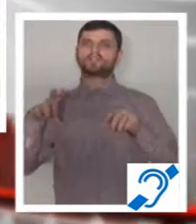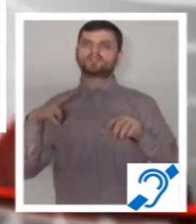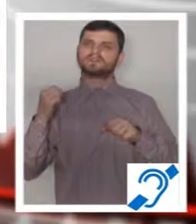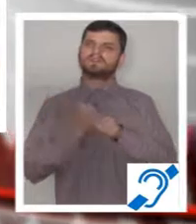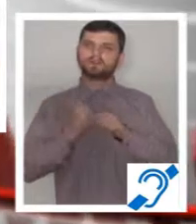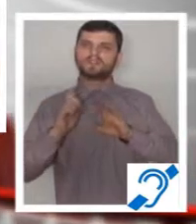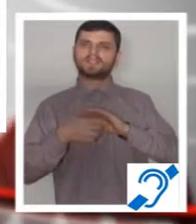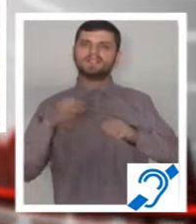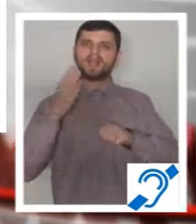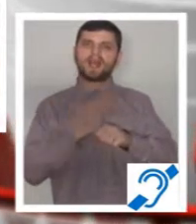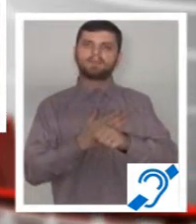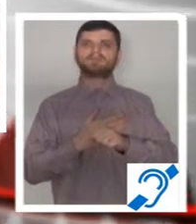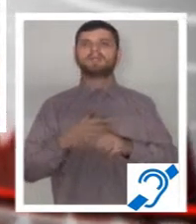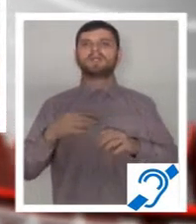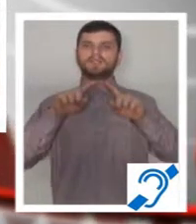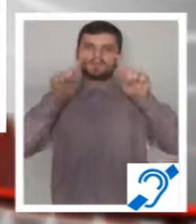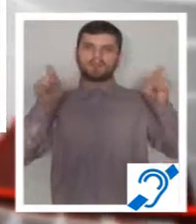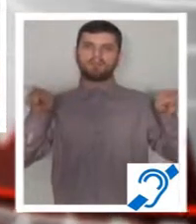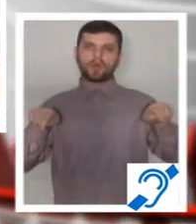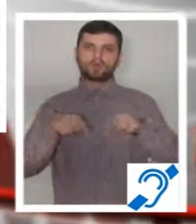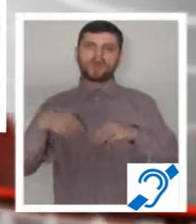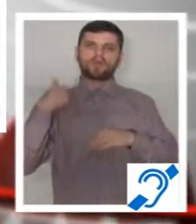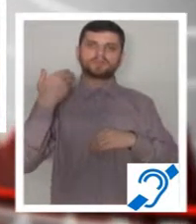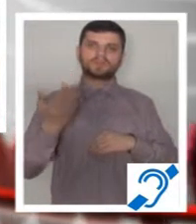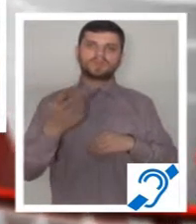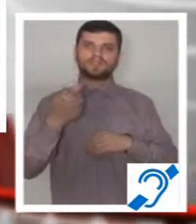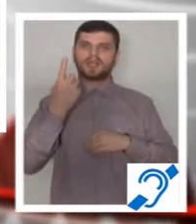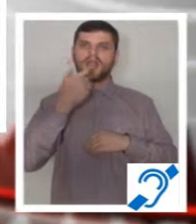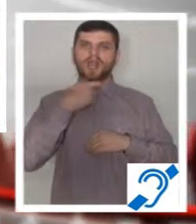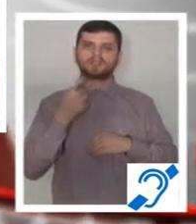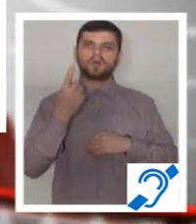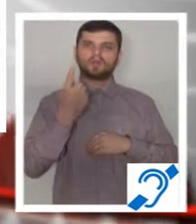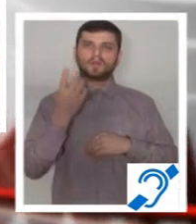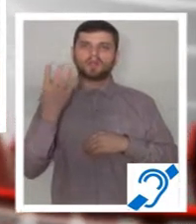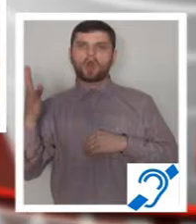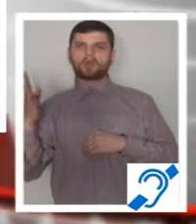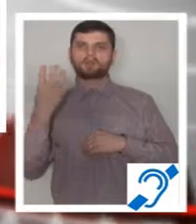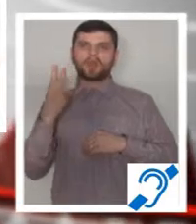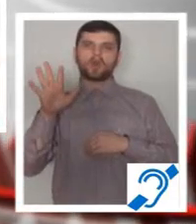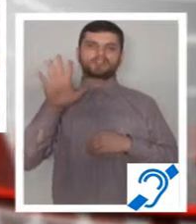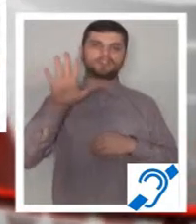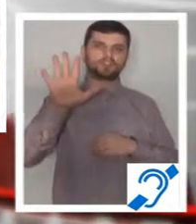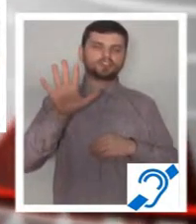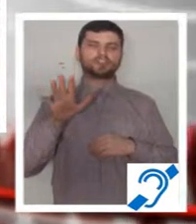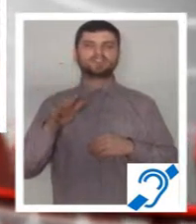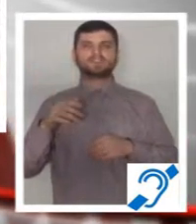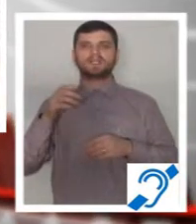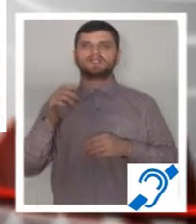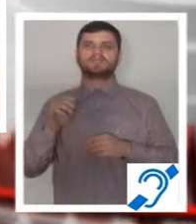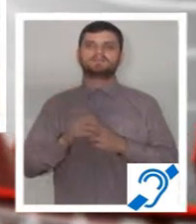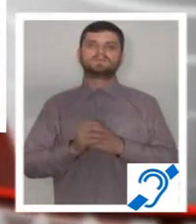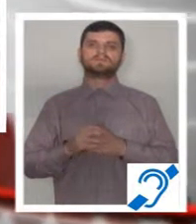Ele au fost donate școlii gimnaziale numărul 1 Lerești de către domnul Virgil Ungureanu. Domnul a fost colonel la rezervă și în